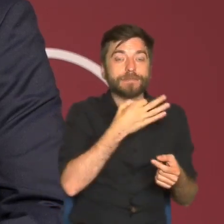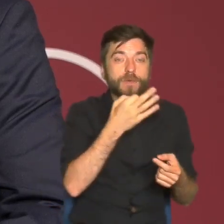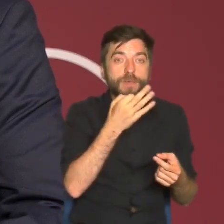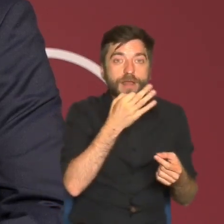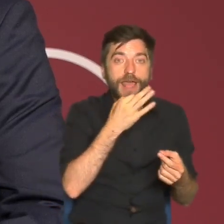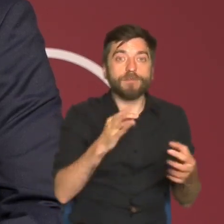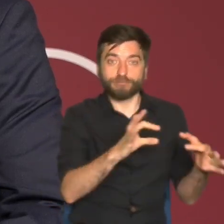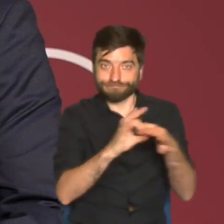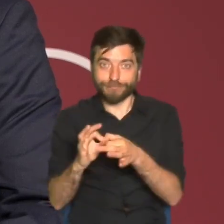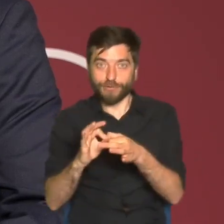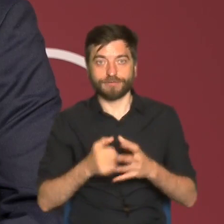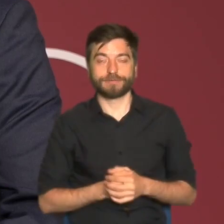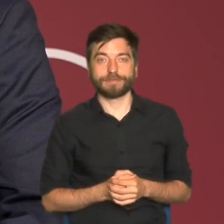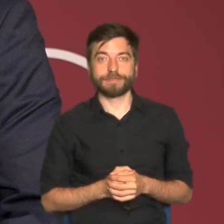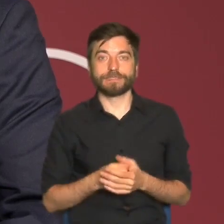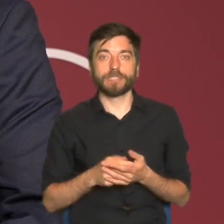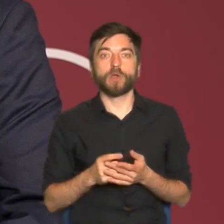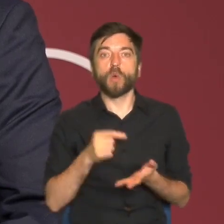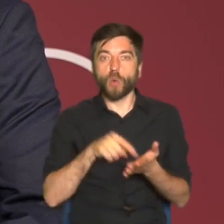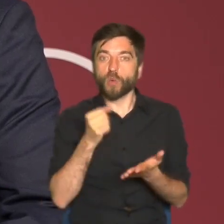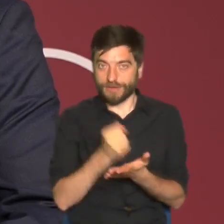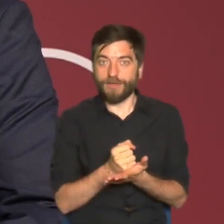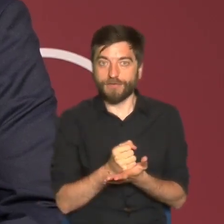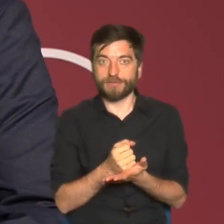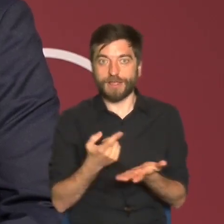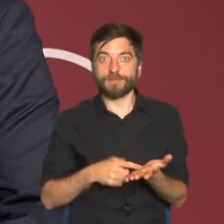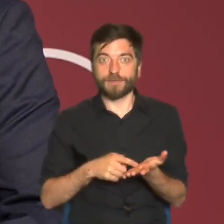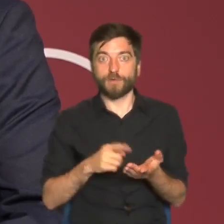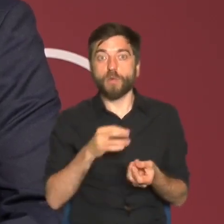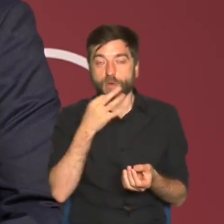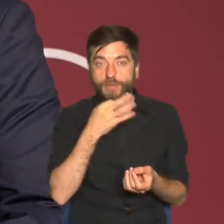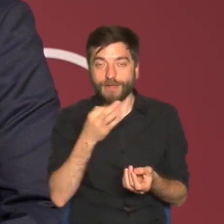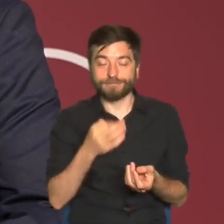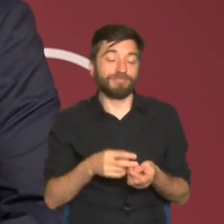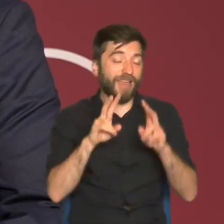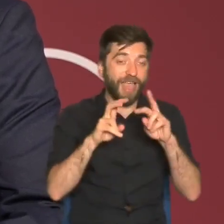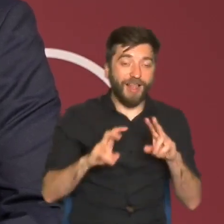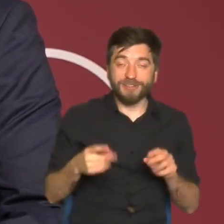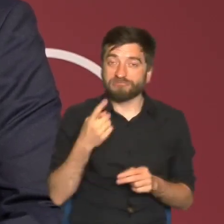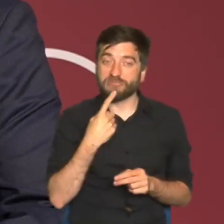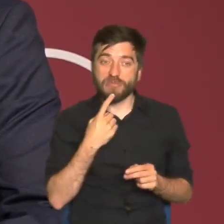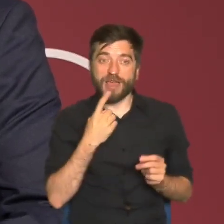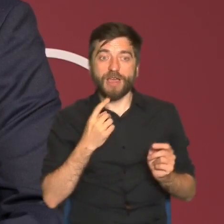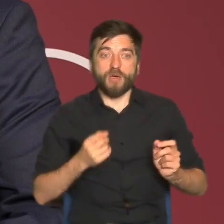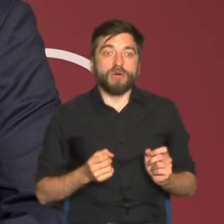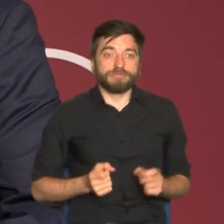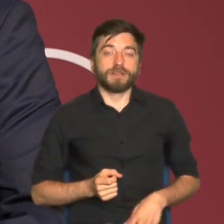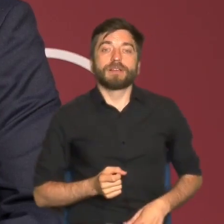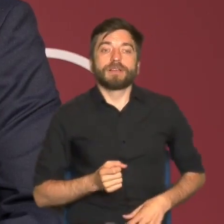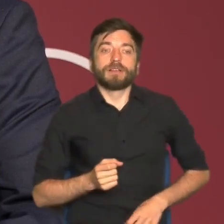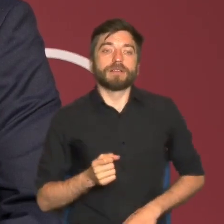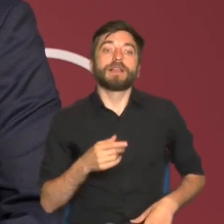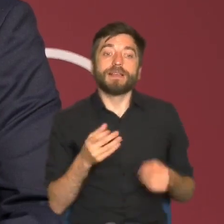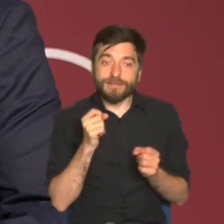ustawodawstwa. Okazało się, że tych informacji jest relatywnie niedużo i tych analiz. Oczywiście są, jest duży dorobek, ale to